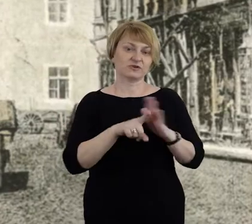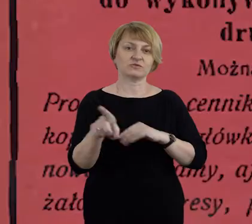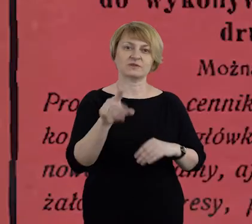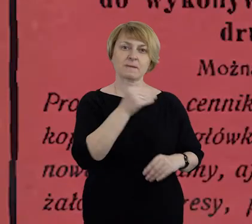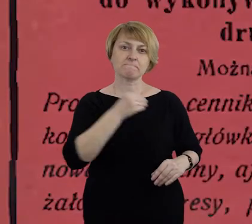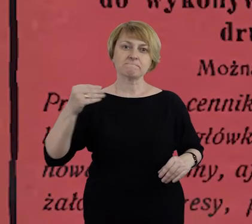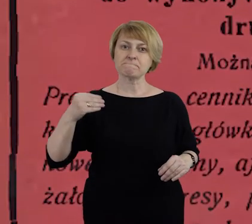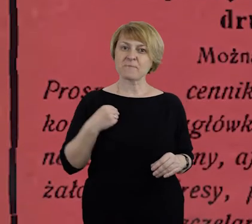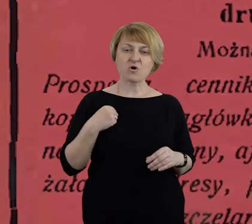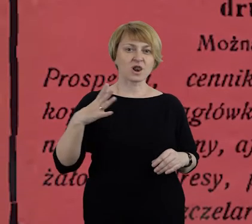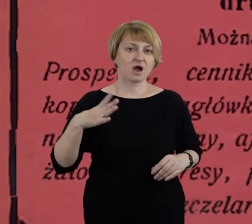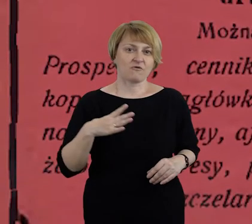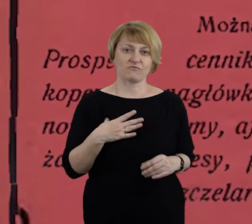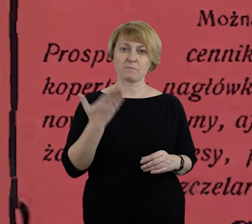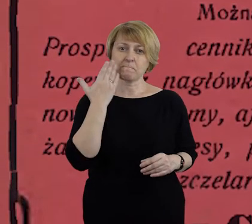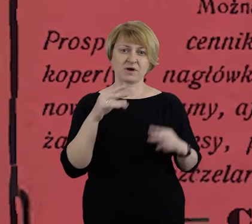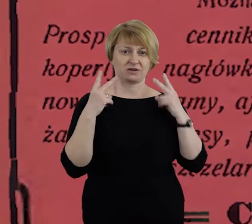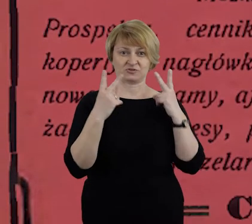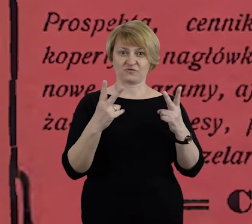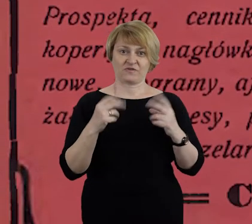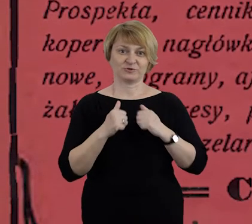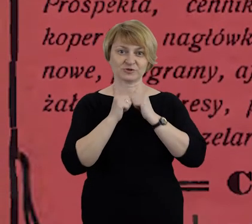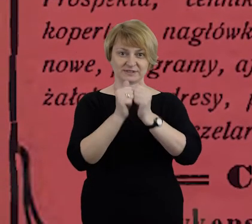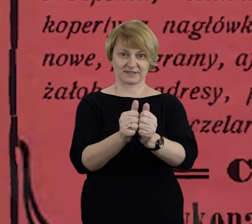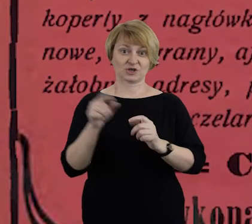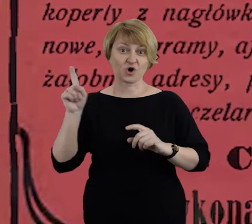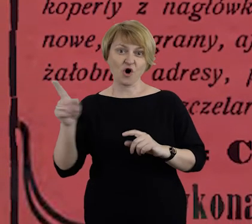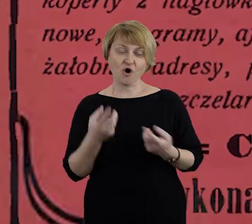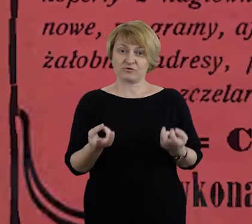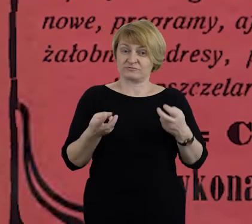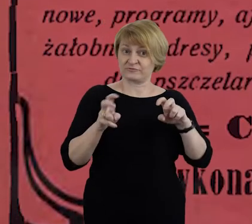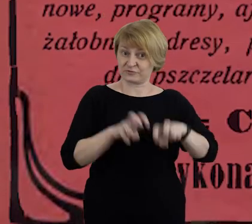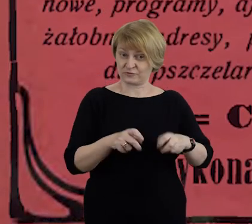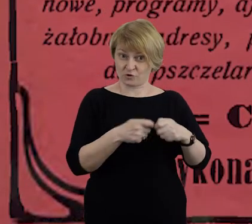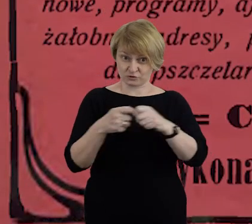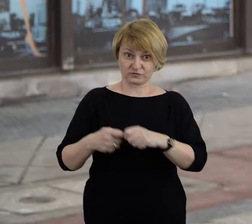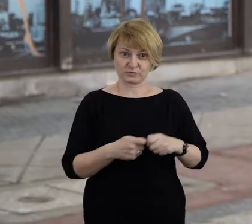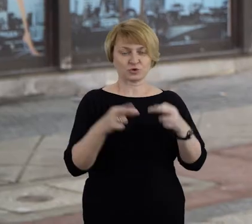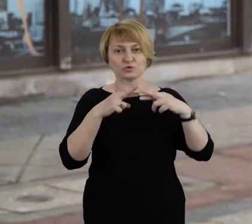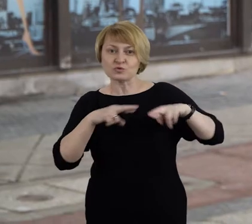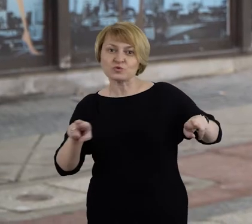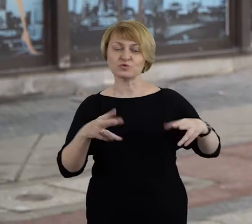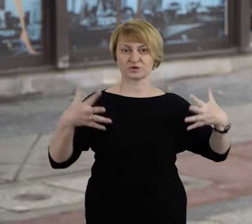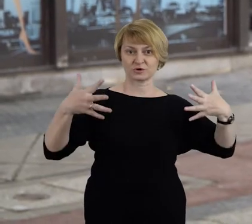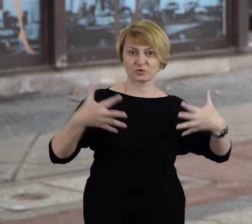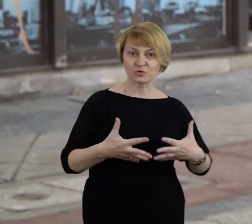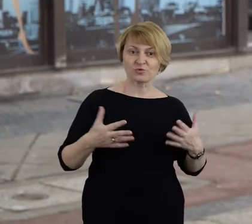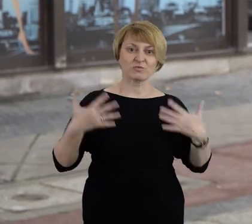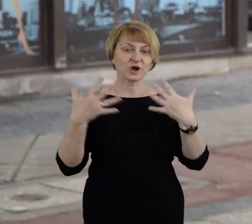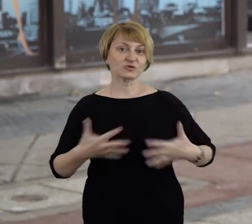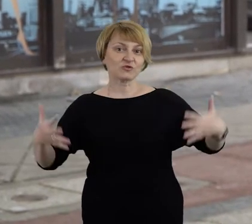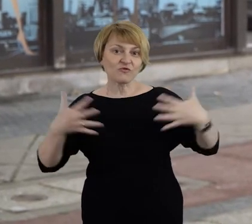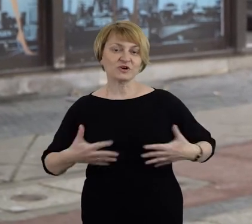polskiej ludności odgrywał tutaj niezwykle istotną rolę. On współtworzył różne kluby,